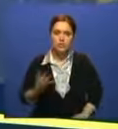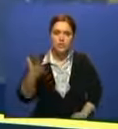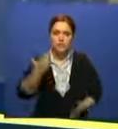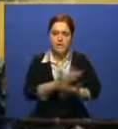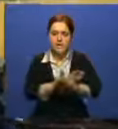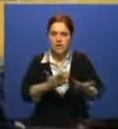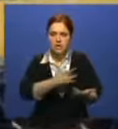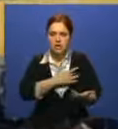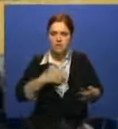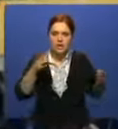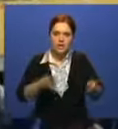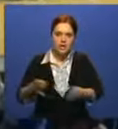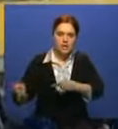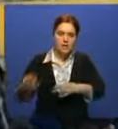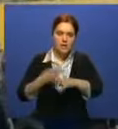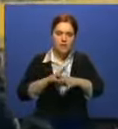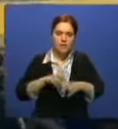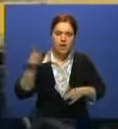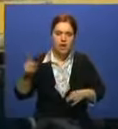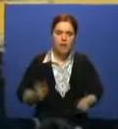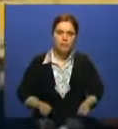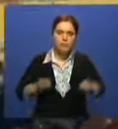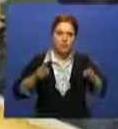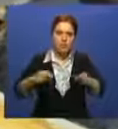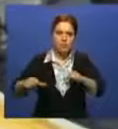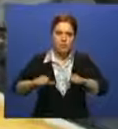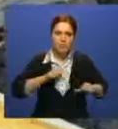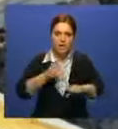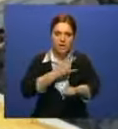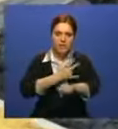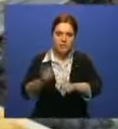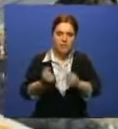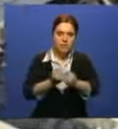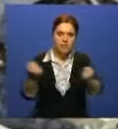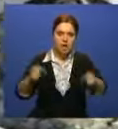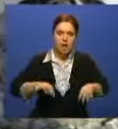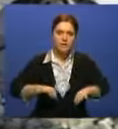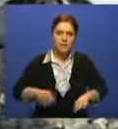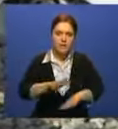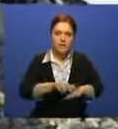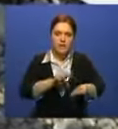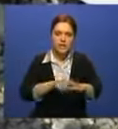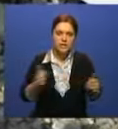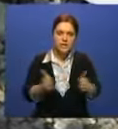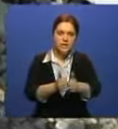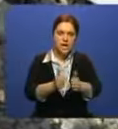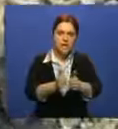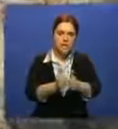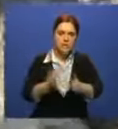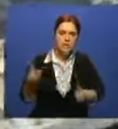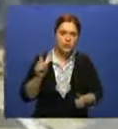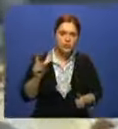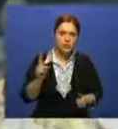Ещё 45 получили различные ранения. Террорист-смертник взорвал заминированный автомобиль у полицейского участка. До этого, в